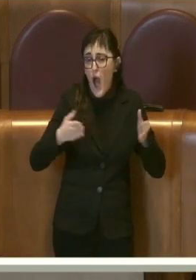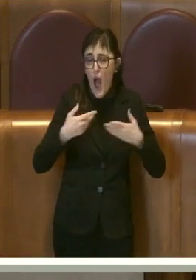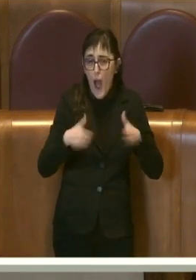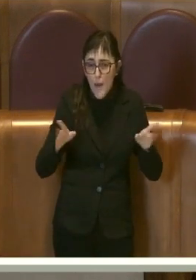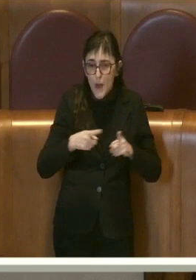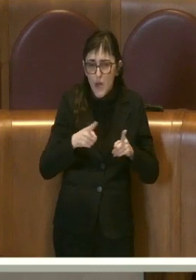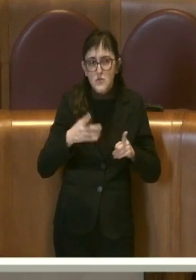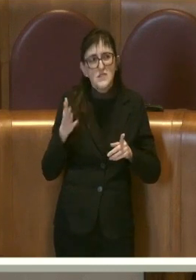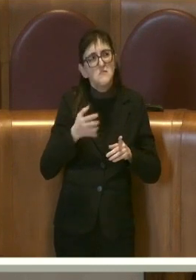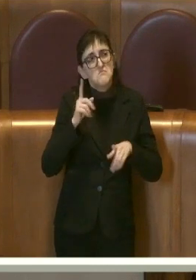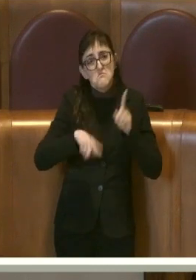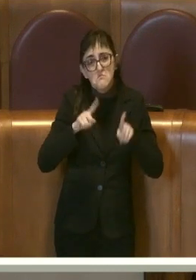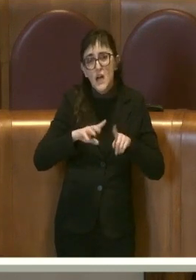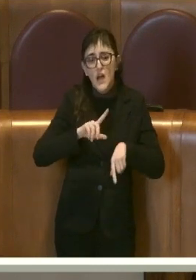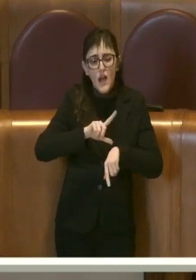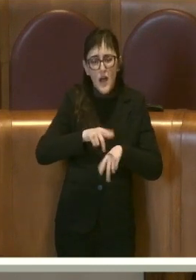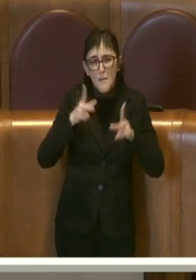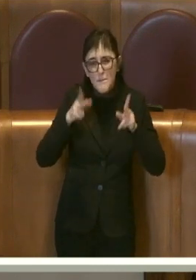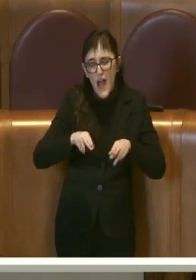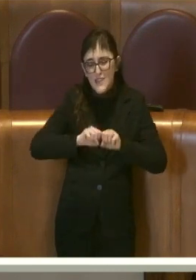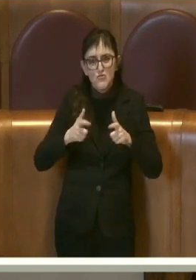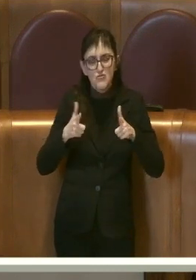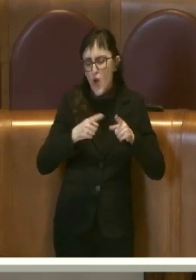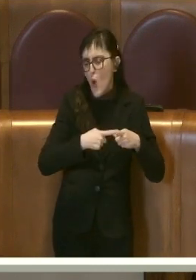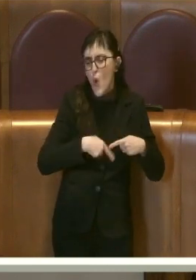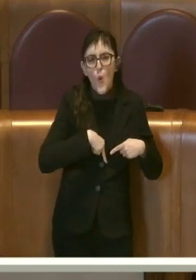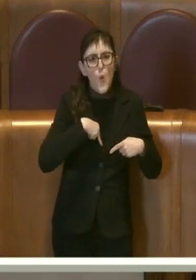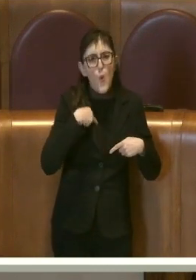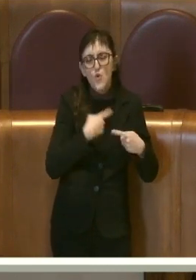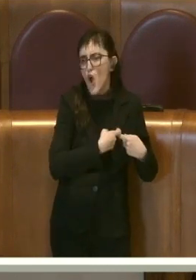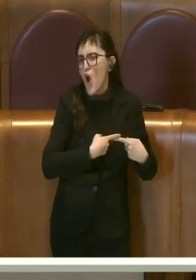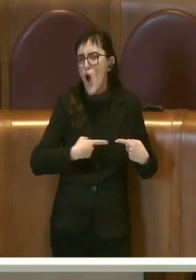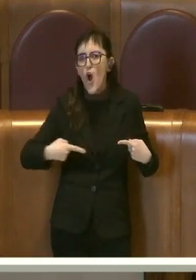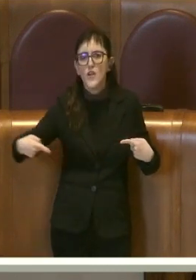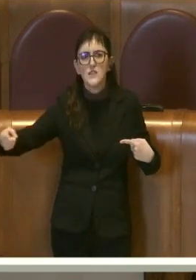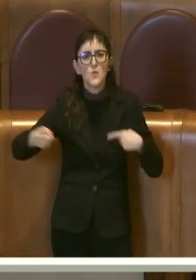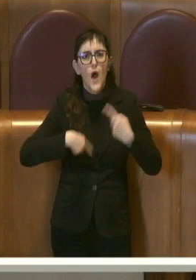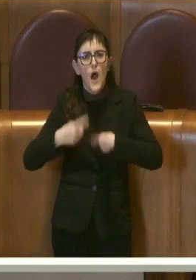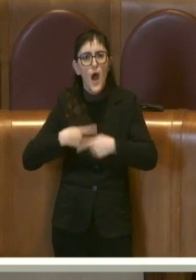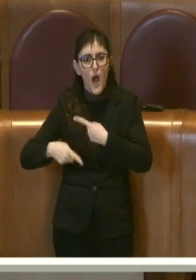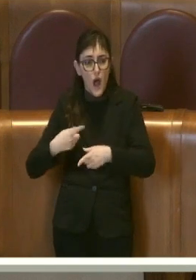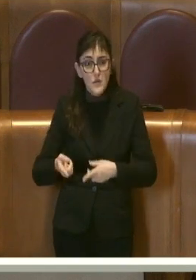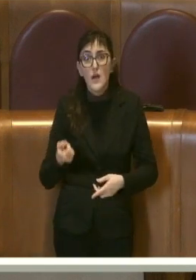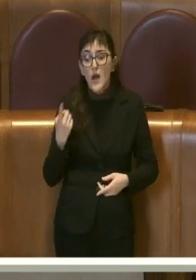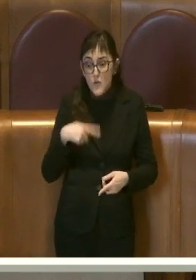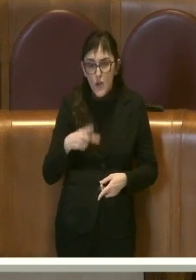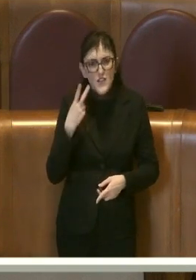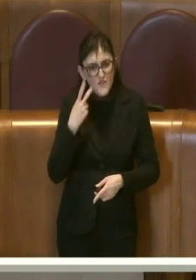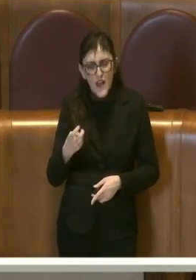interruzioni e questo spesso è anche riscontrabile sui siti